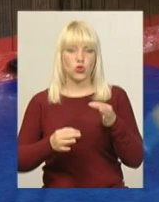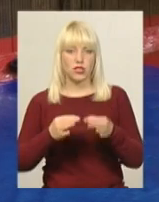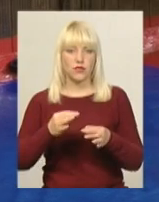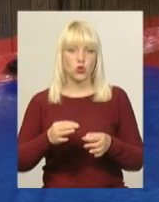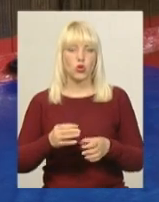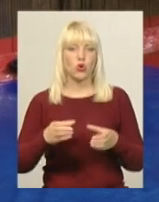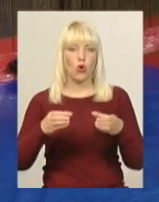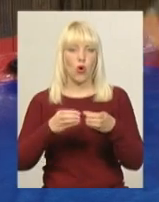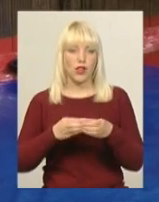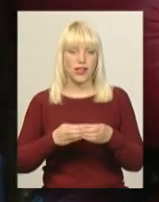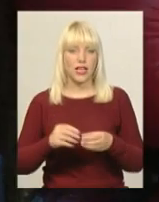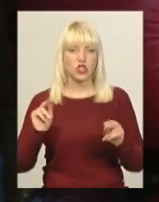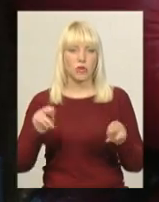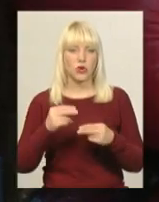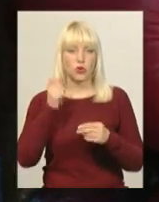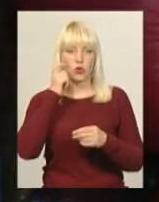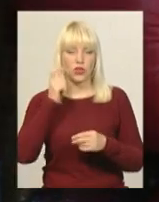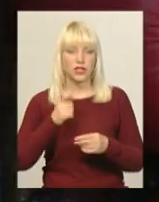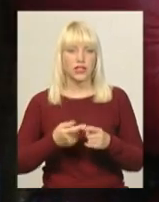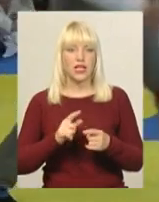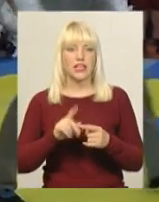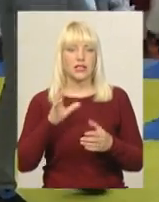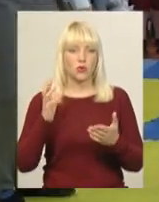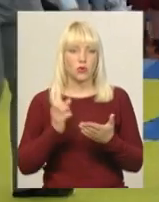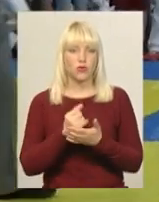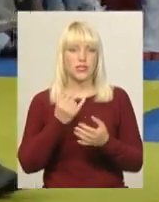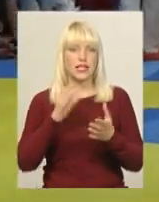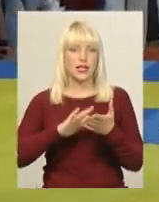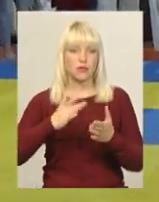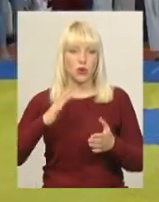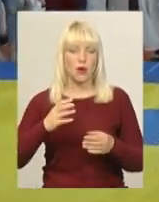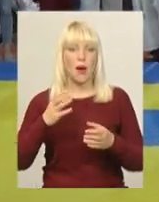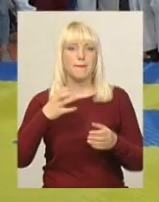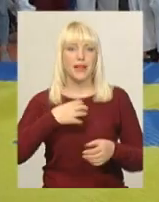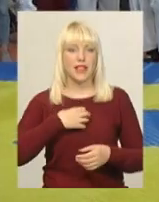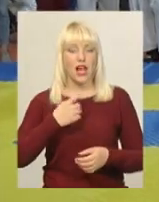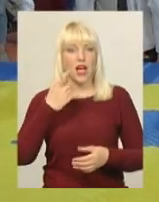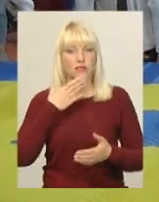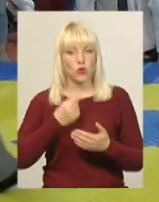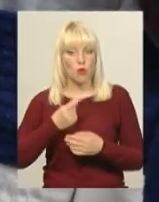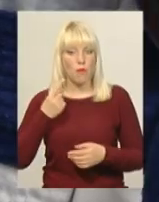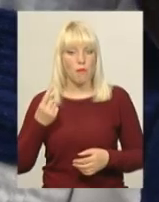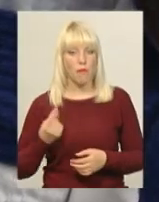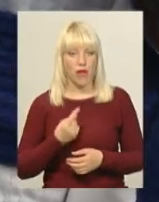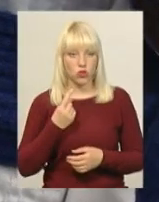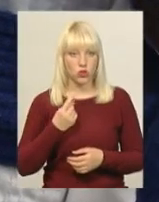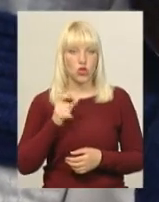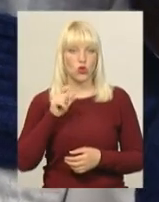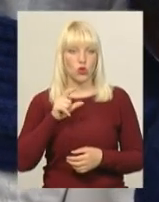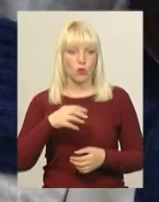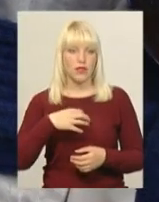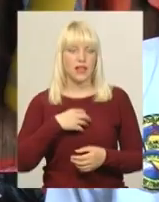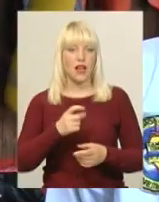удостоювався за техніку срібної медалі. Та свою першу золоту нагороду національних змагань боїць здобув у двобої за правилами легкого контакту.